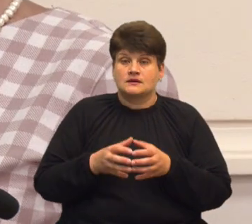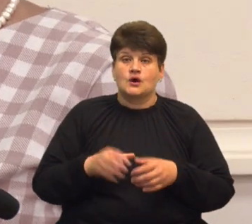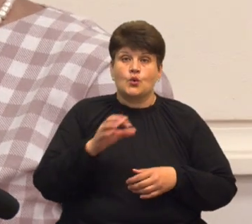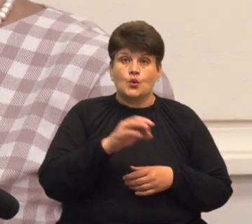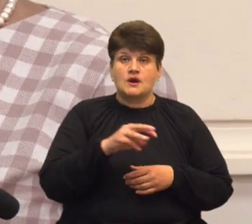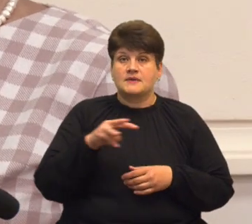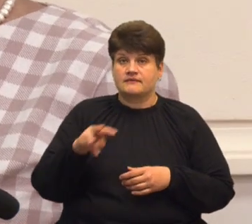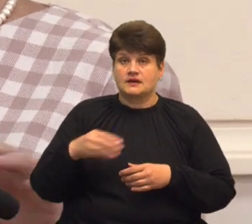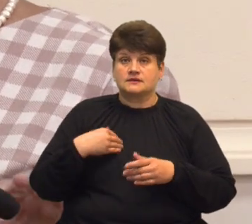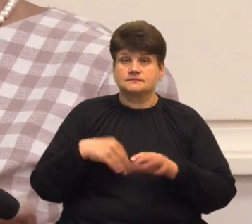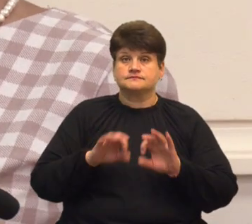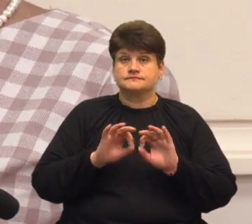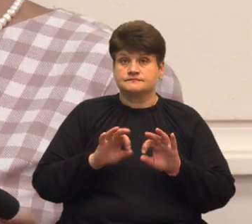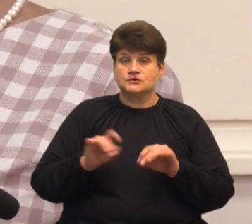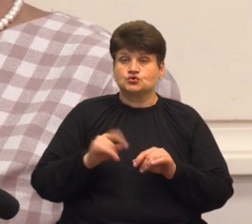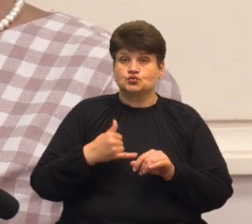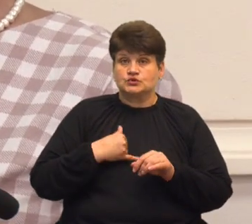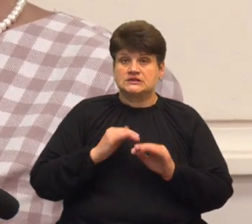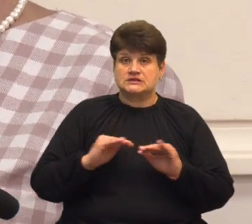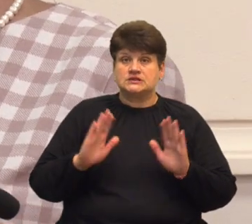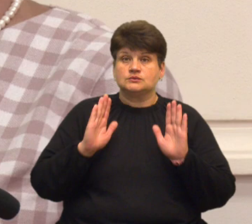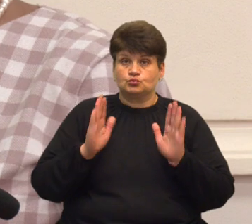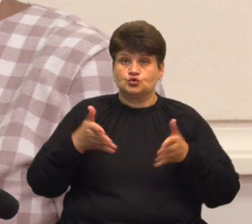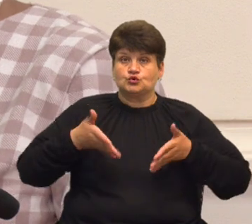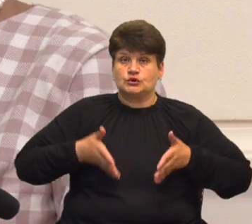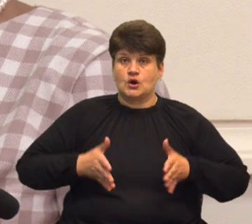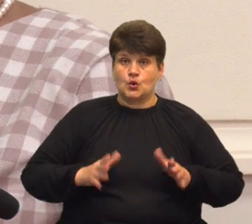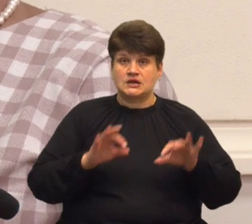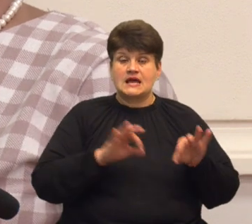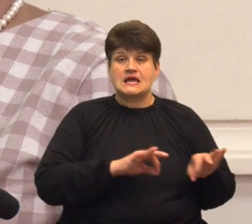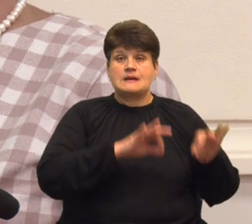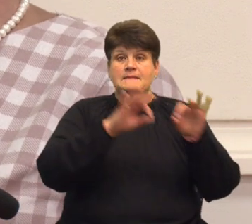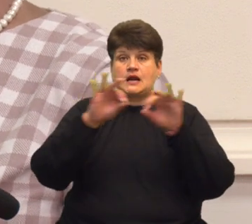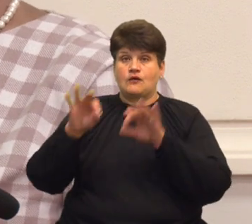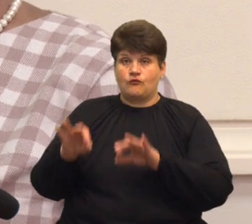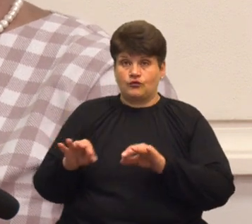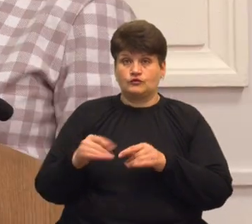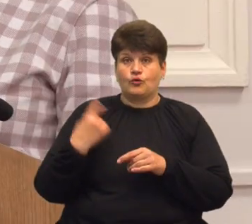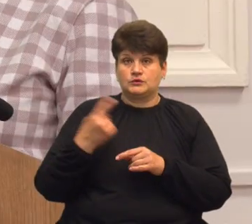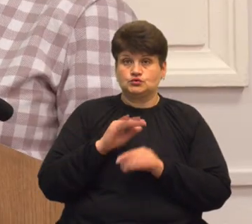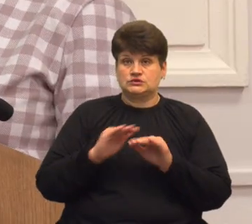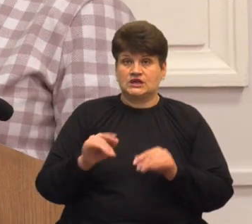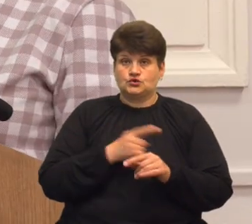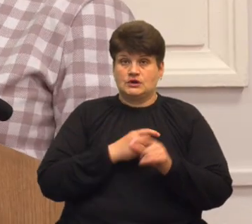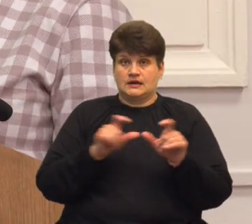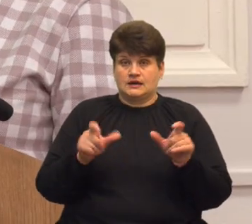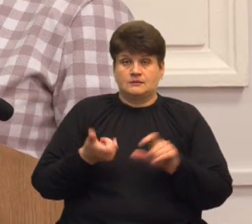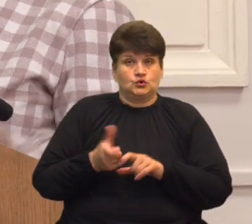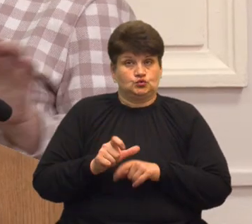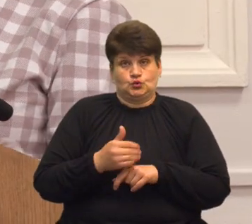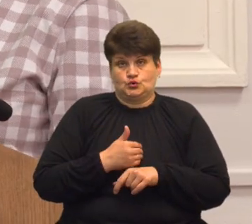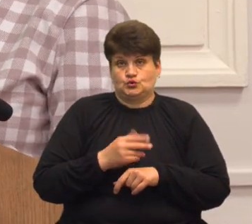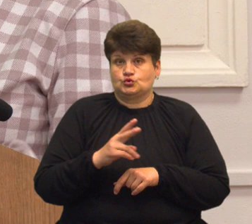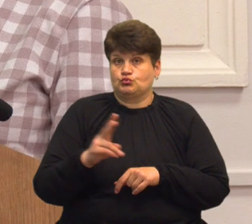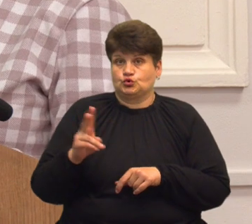нам задекларувала, що у нас діти будуть народжуватися і переводитися на наступні етапи в обласну дитячу лікарню. Я би дуже хотіла, щоб хтось